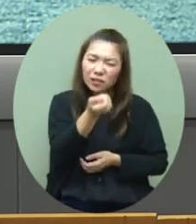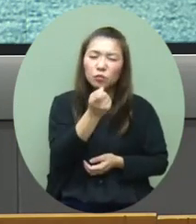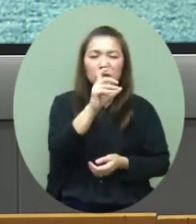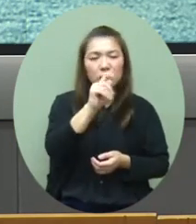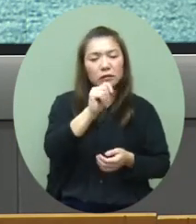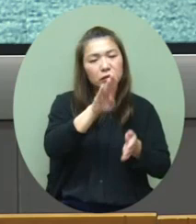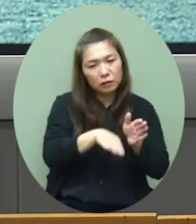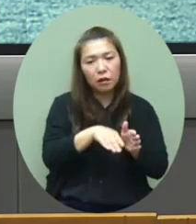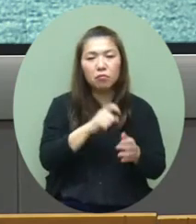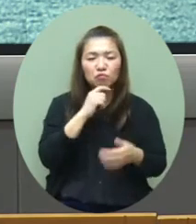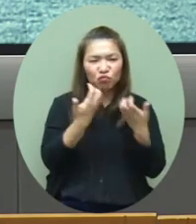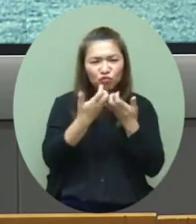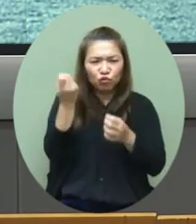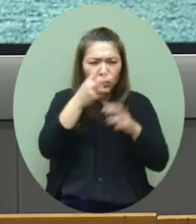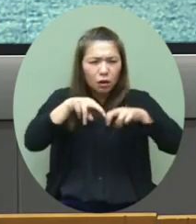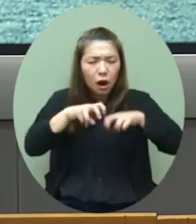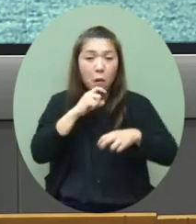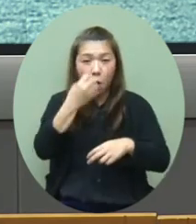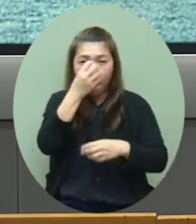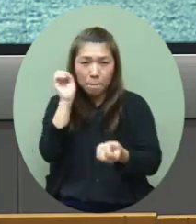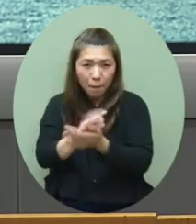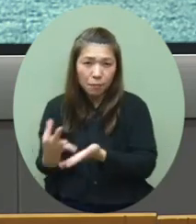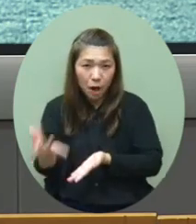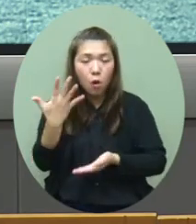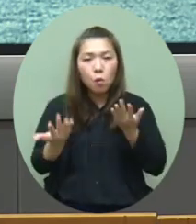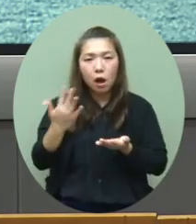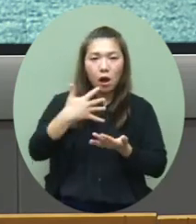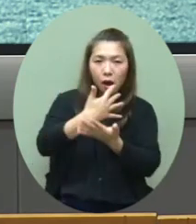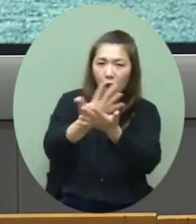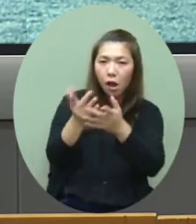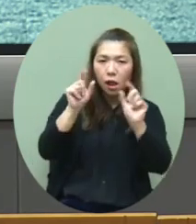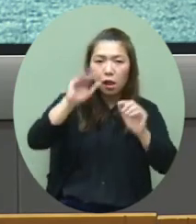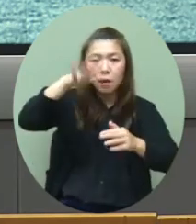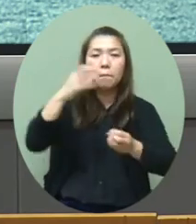CT值我们都会继续调查是一个本地个案还是一些其他的原因